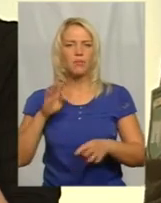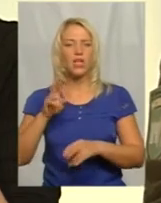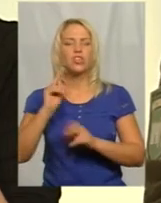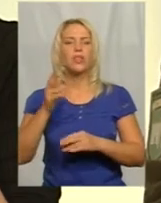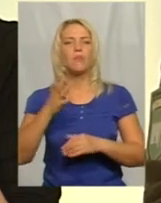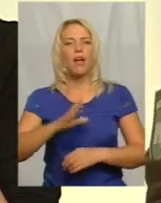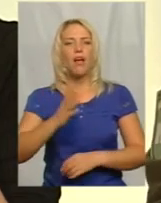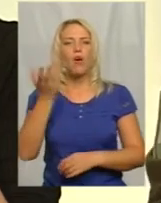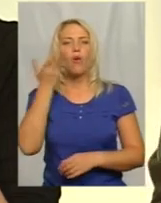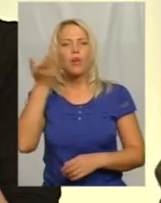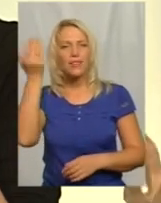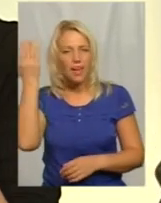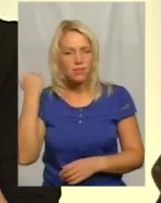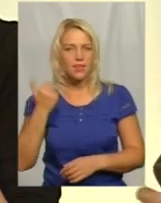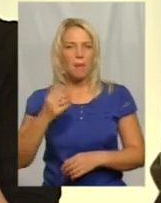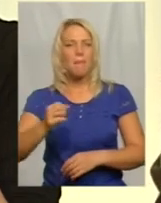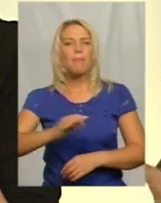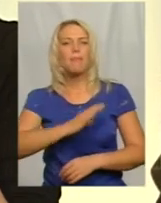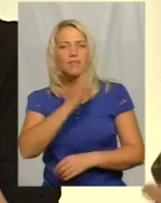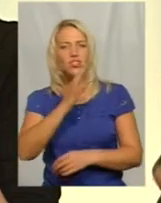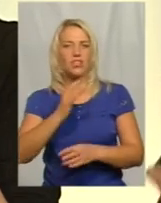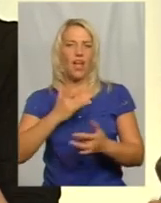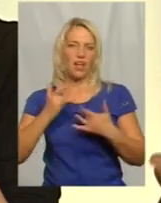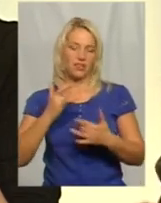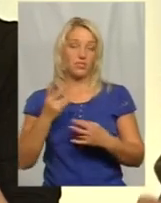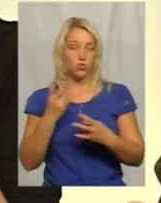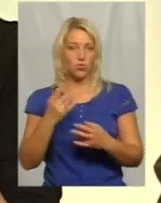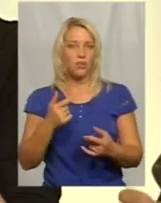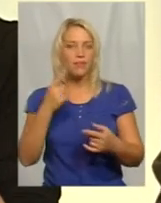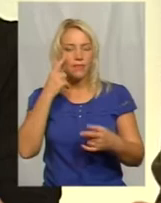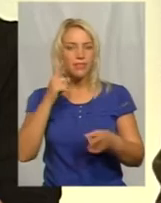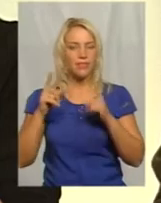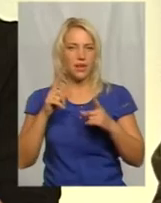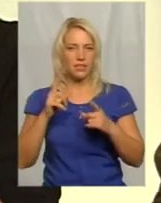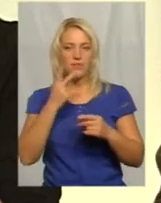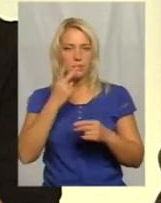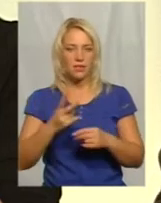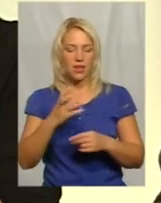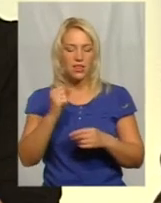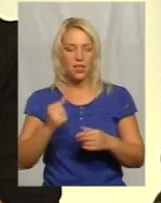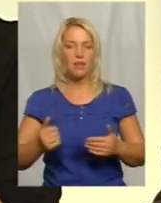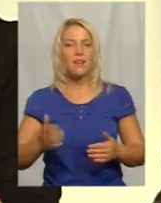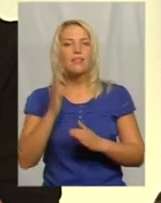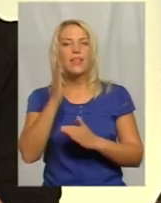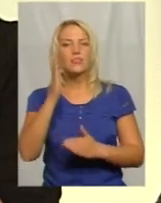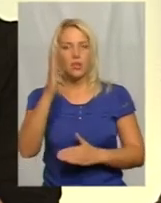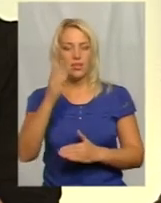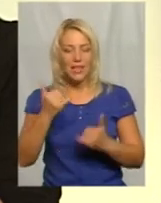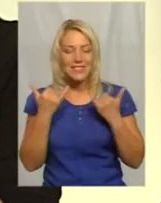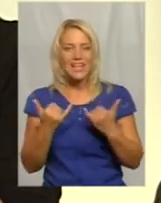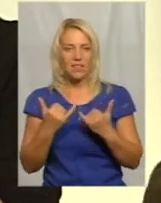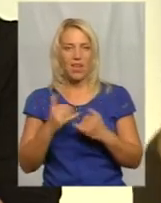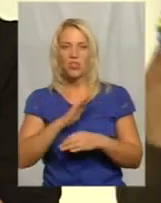В общем, надо, я считаю, трезво смотреть в настоящее, а не жить прошлыми якими-то